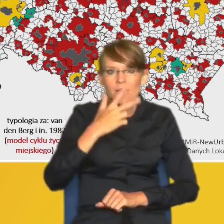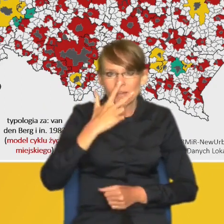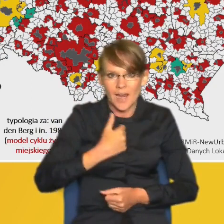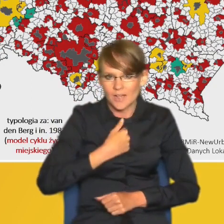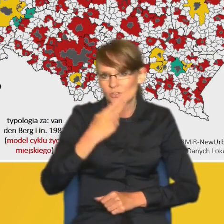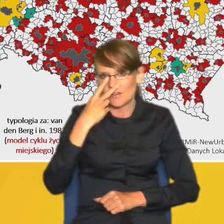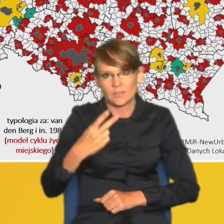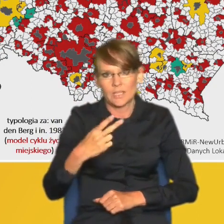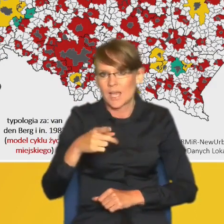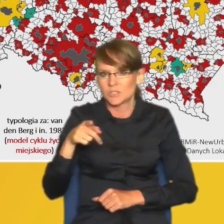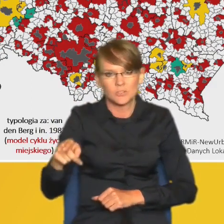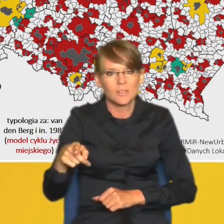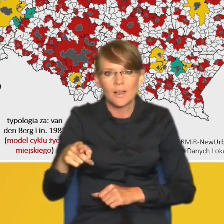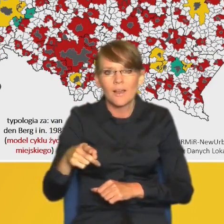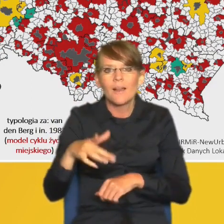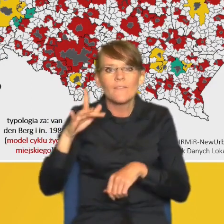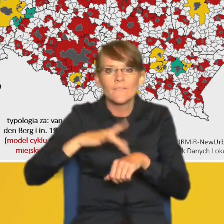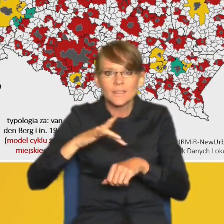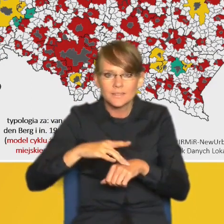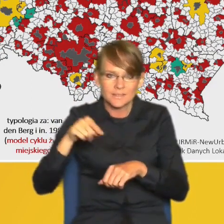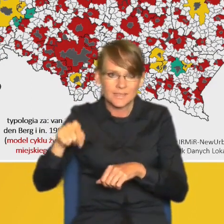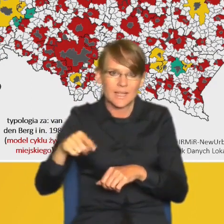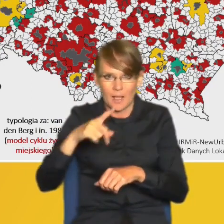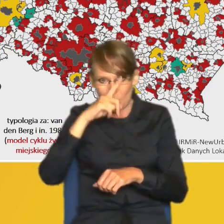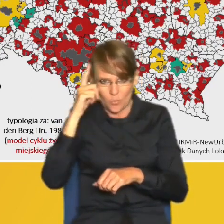ujemnym saldem migracji.